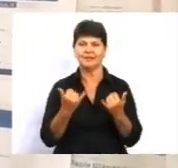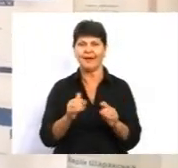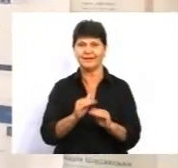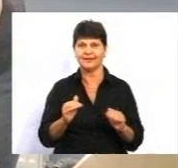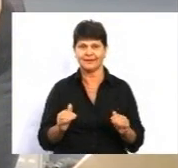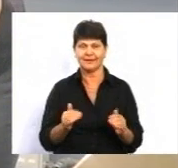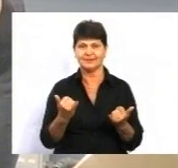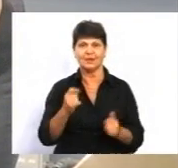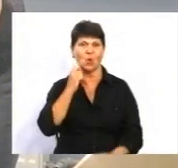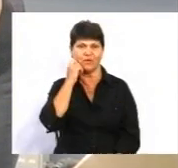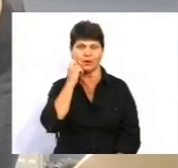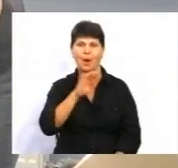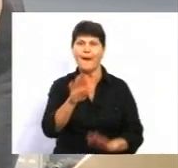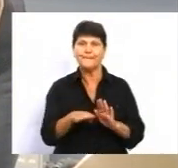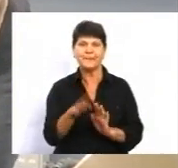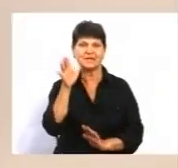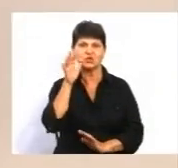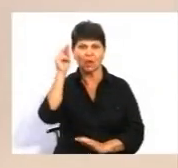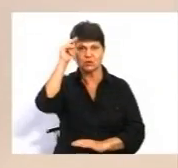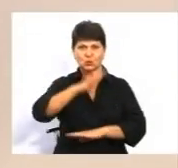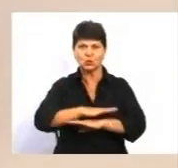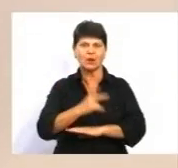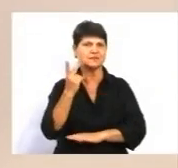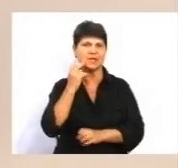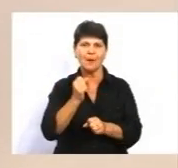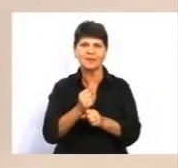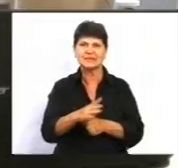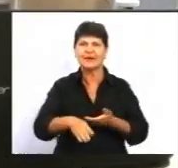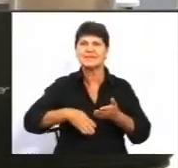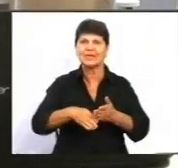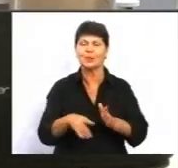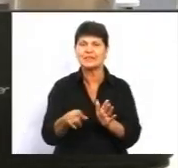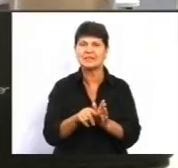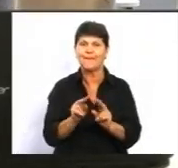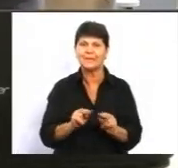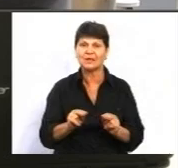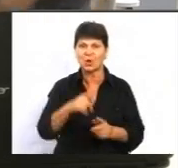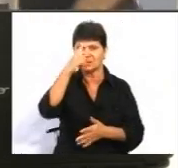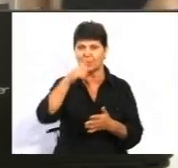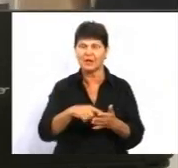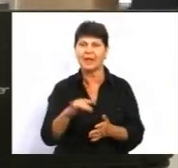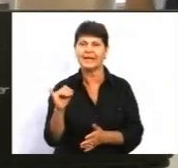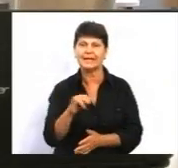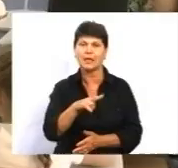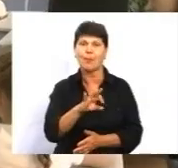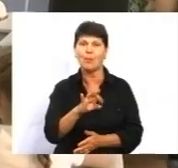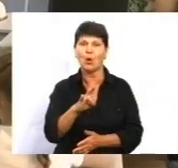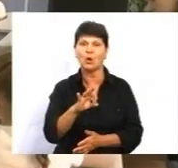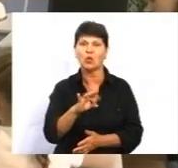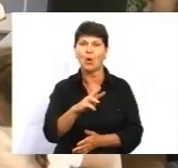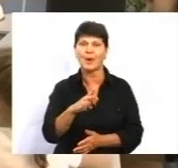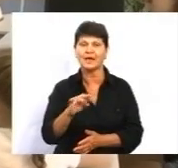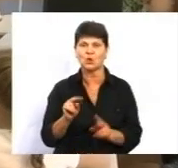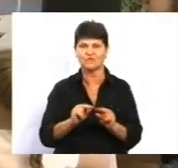даного віку. Під час уроків діти весь час працюють і у взаємодії з педагогом, запевняє Ірина Пономаренко, вчителька математики. Клас